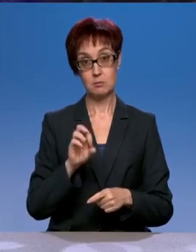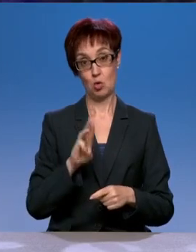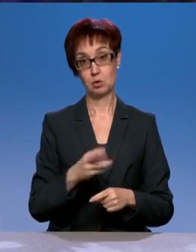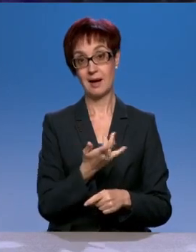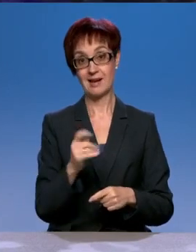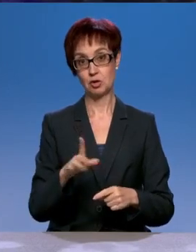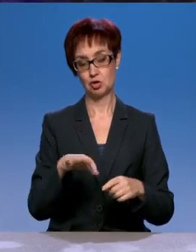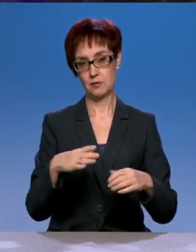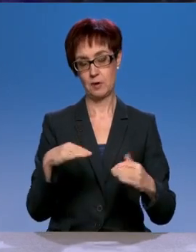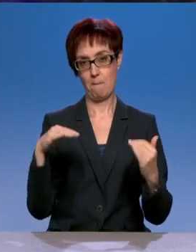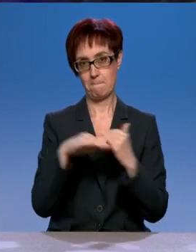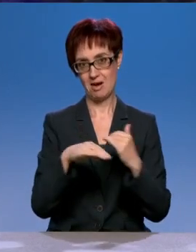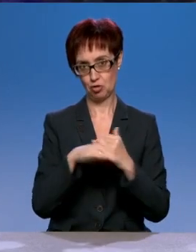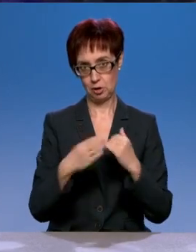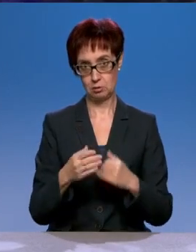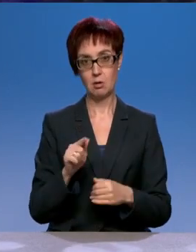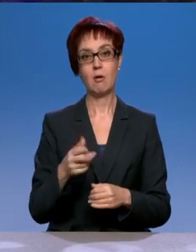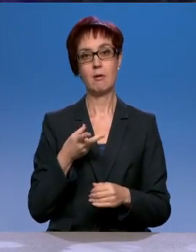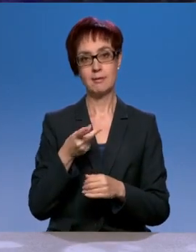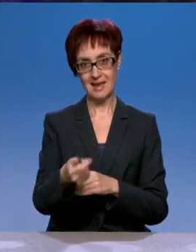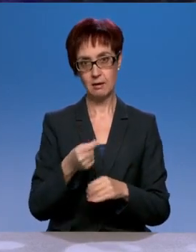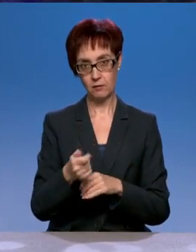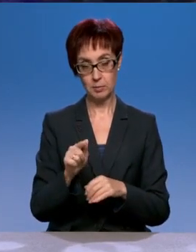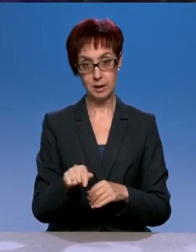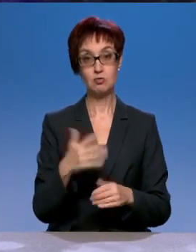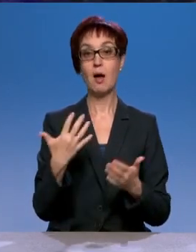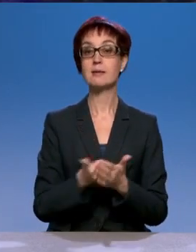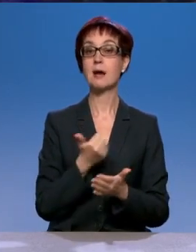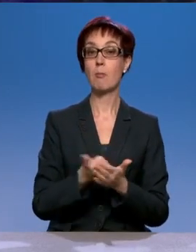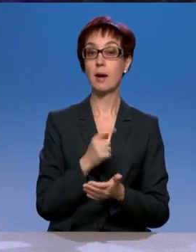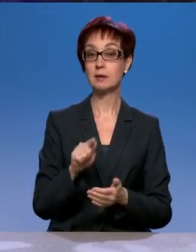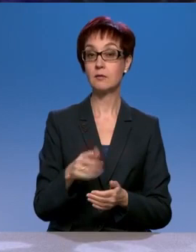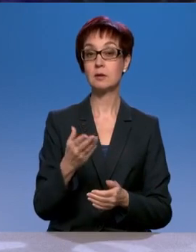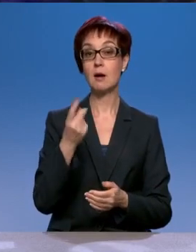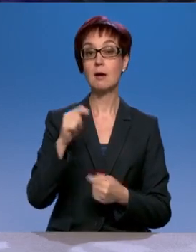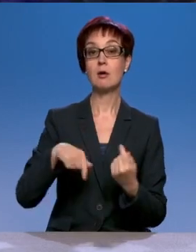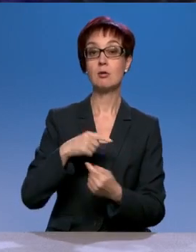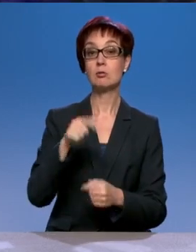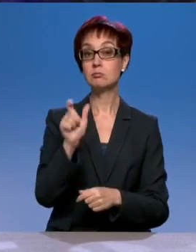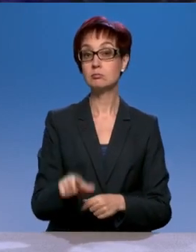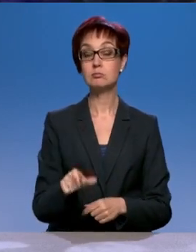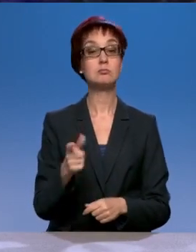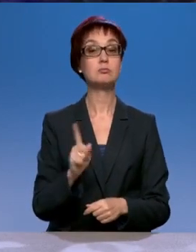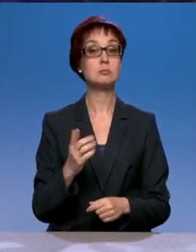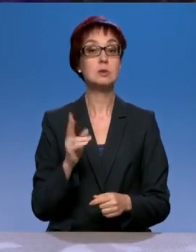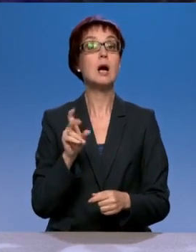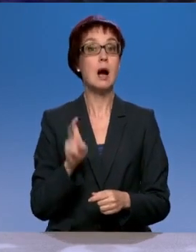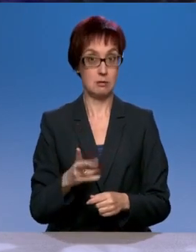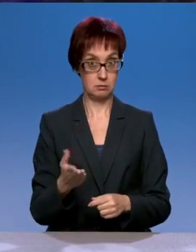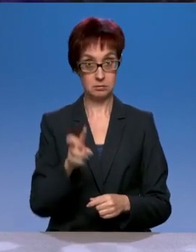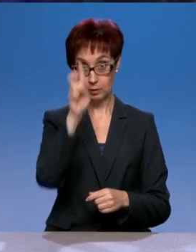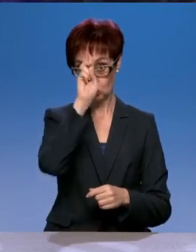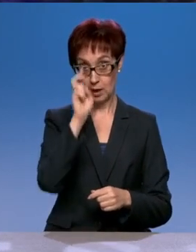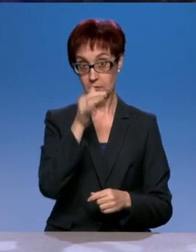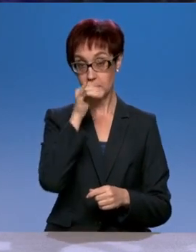выплачиваются деньги, но на чем зарабатывает тот же частник, который заключается в государстве? Потому что нового государства не может за всем